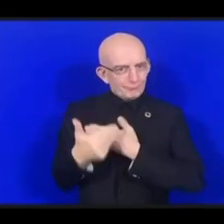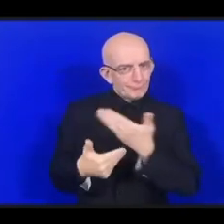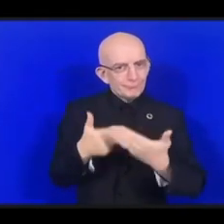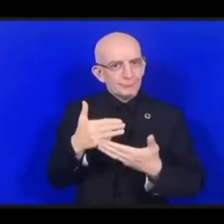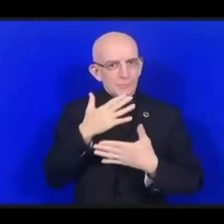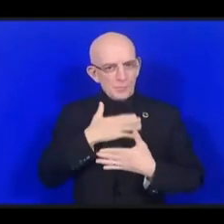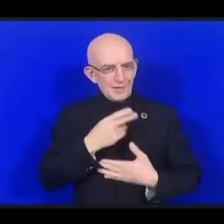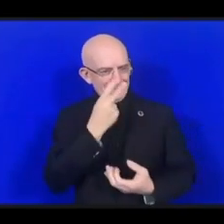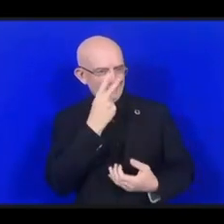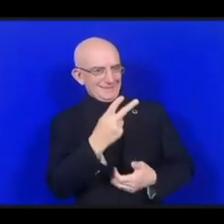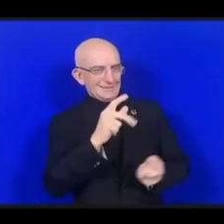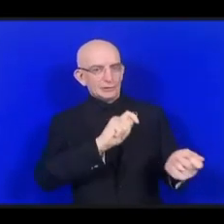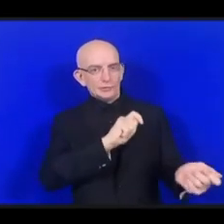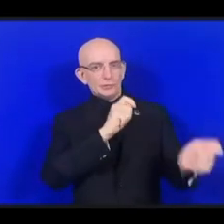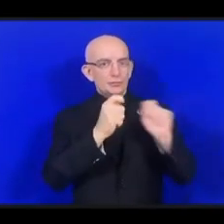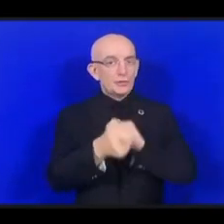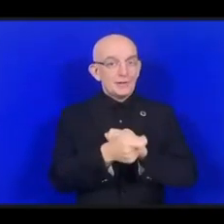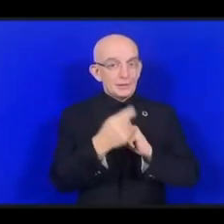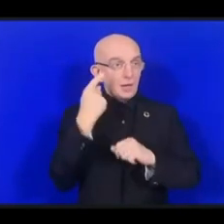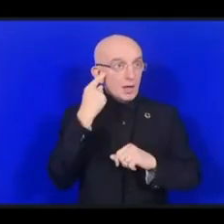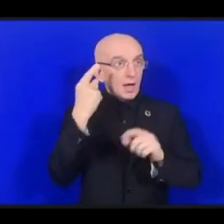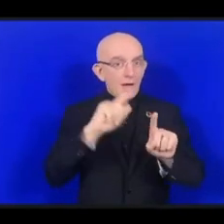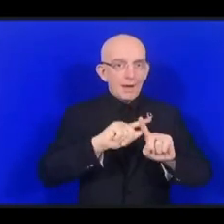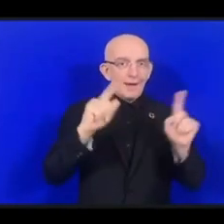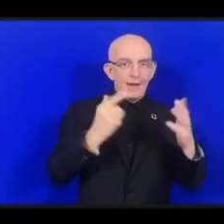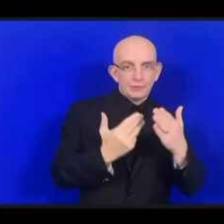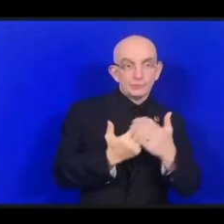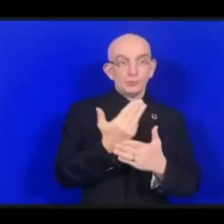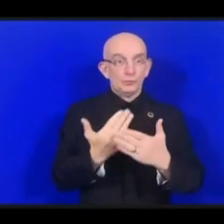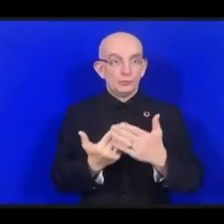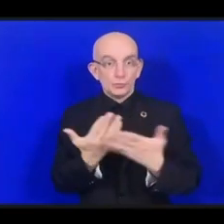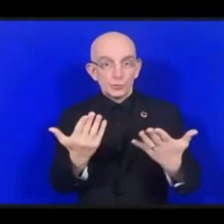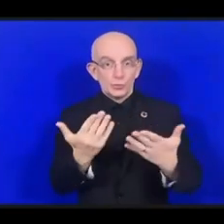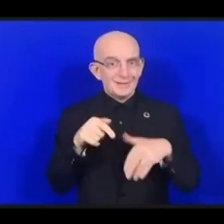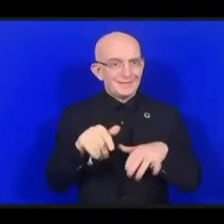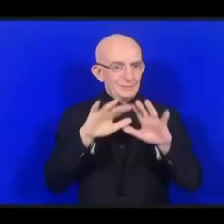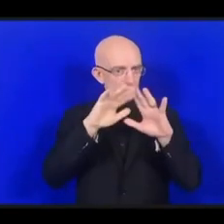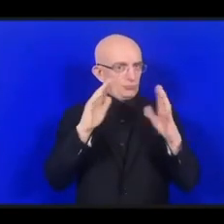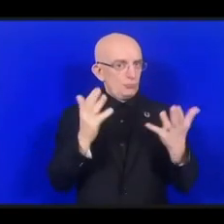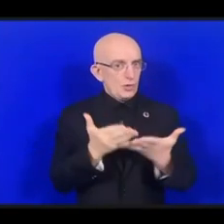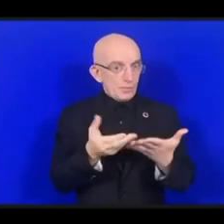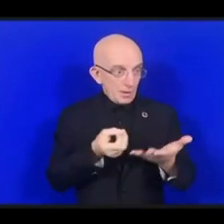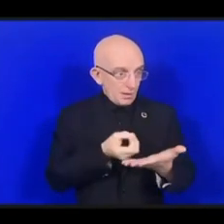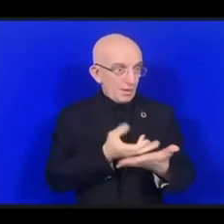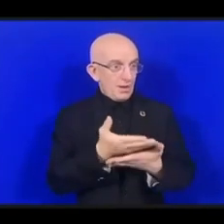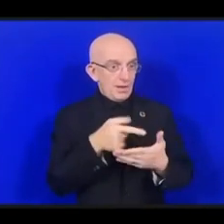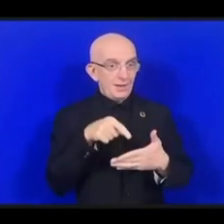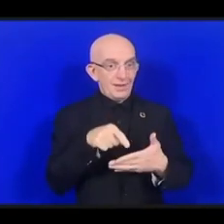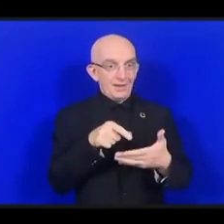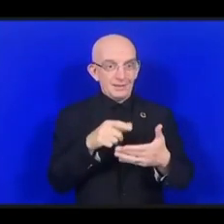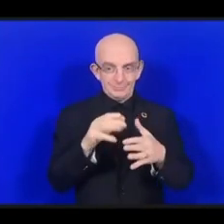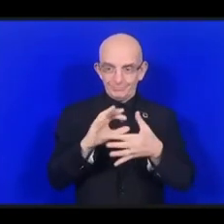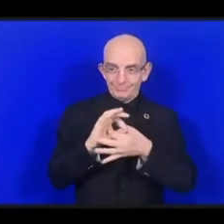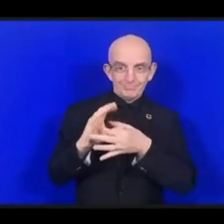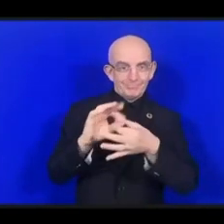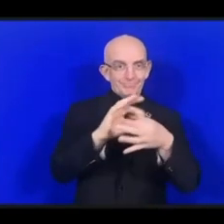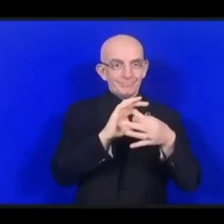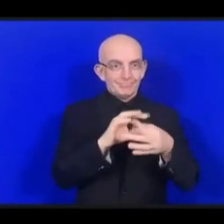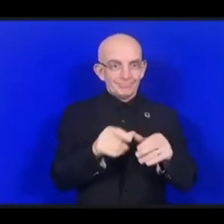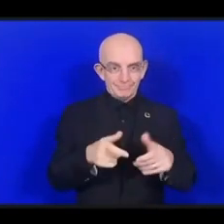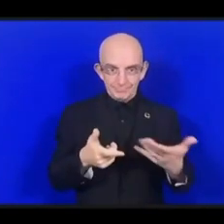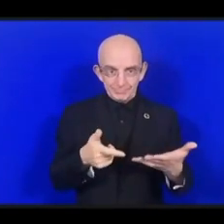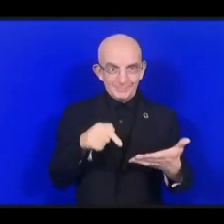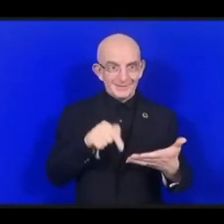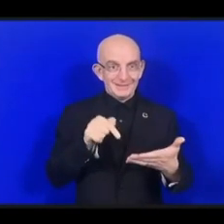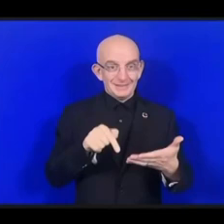у нас есть полностью виртуальная открытая технология. Благодаря этим изменениям мы